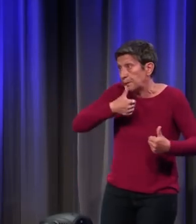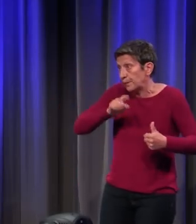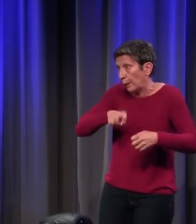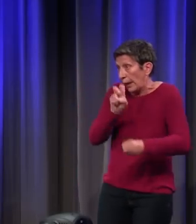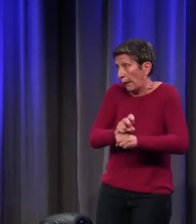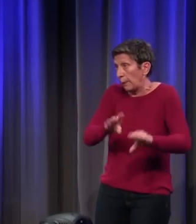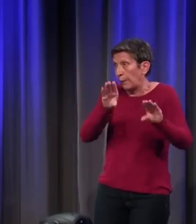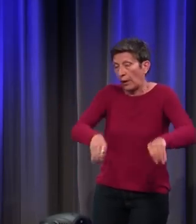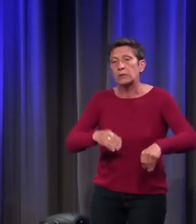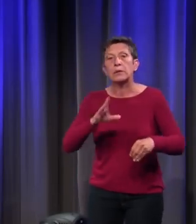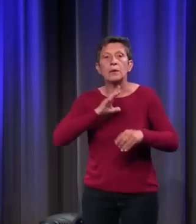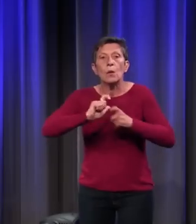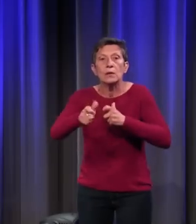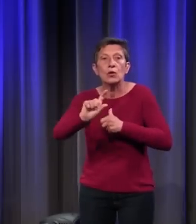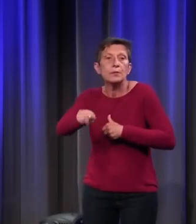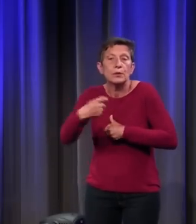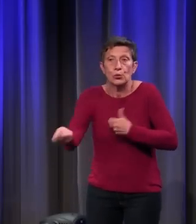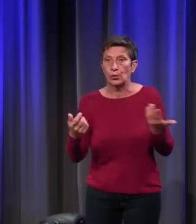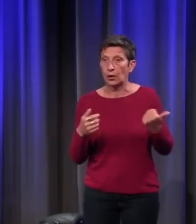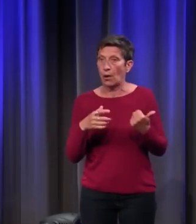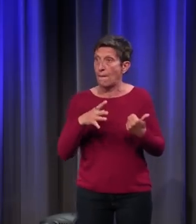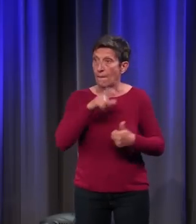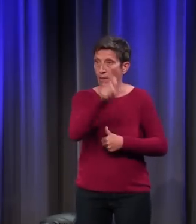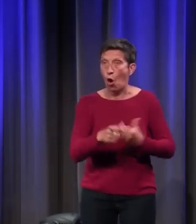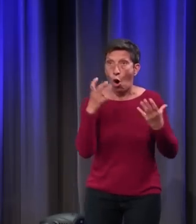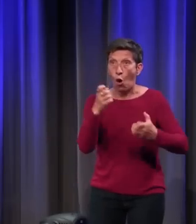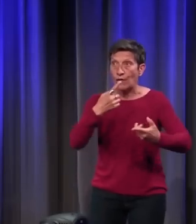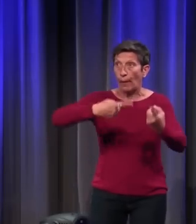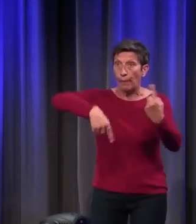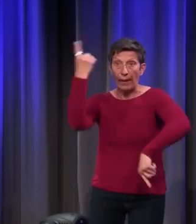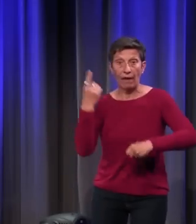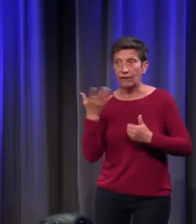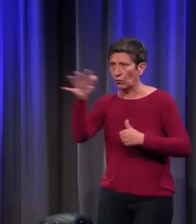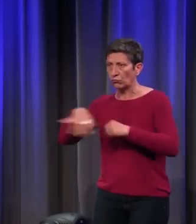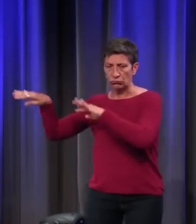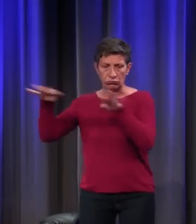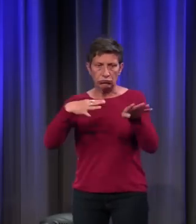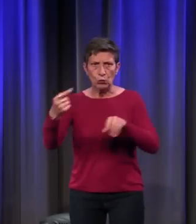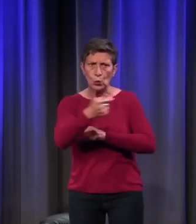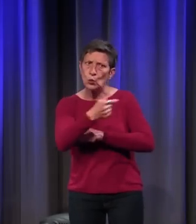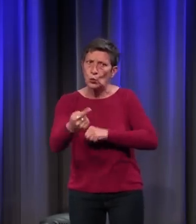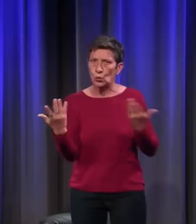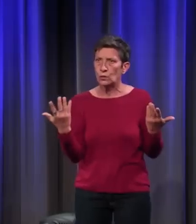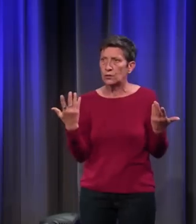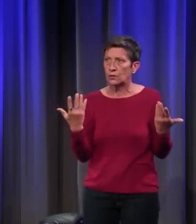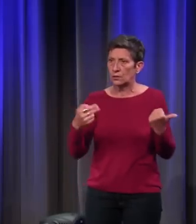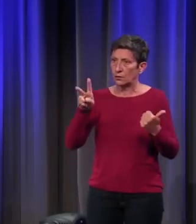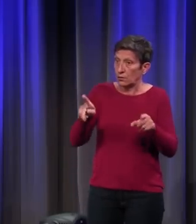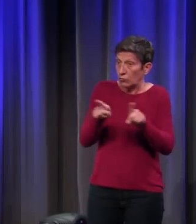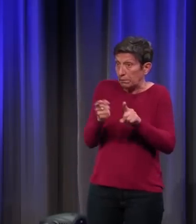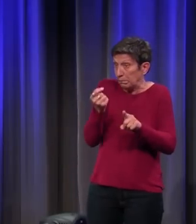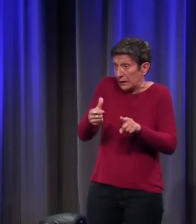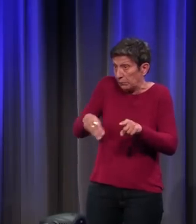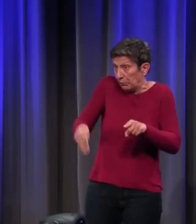Ça a des conséquences, par exemple. L'ambition est mal vue, l'ambition de s'élever. C'est presque un péché, c'est